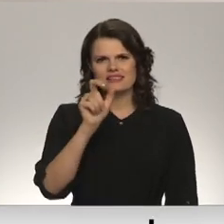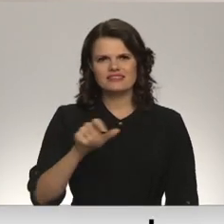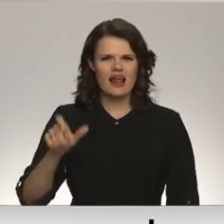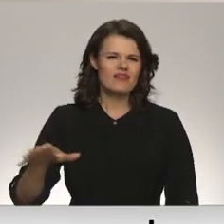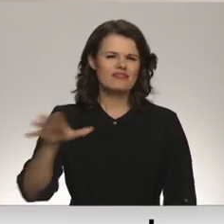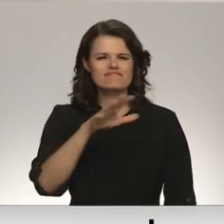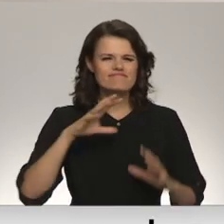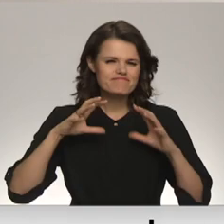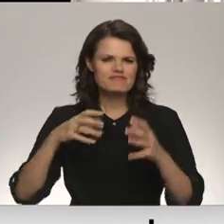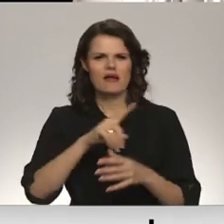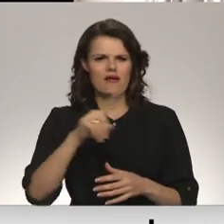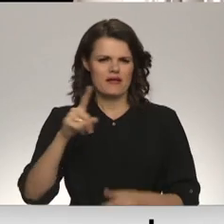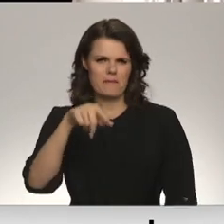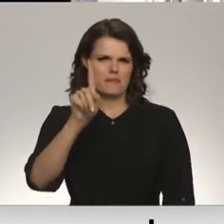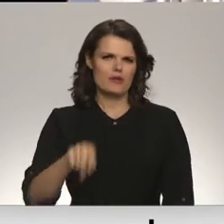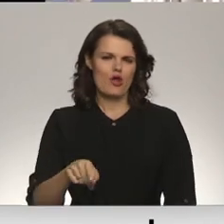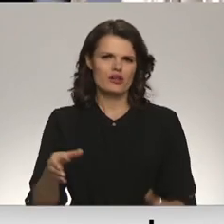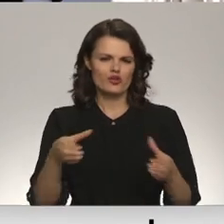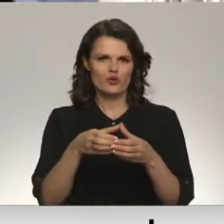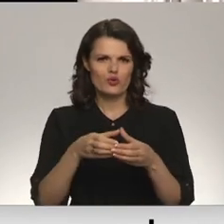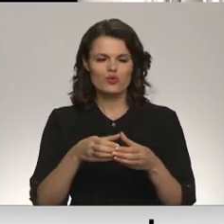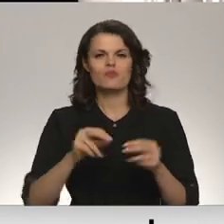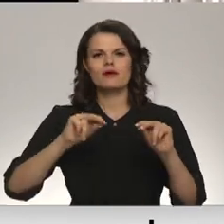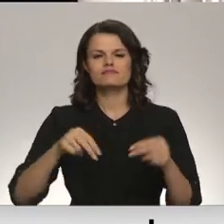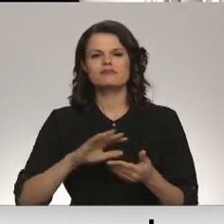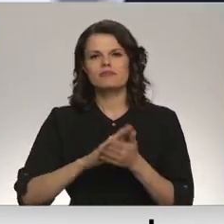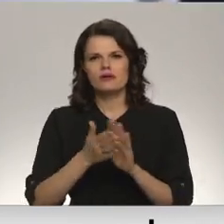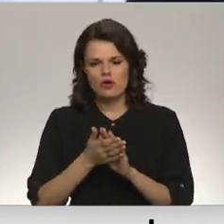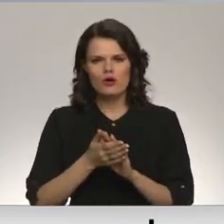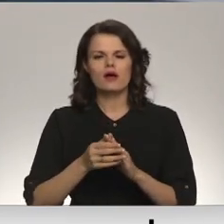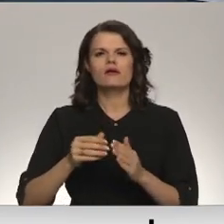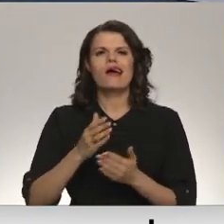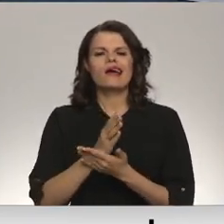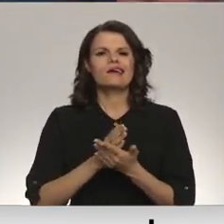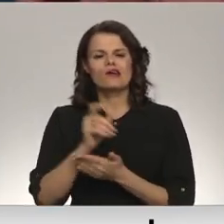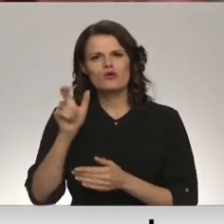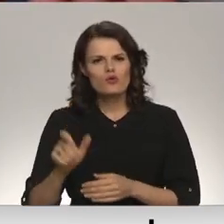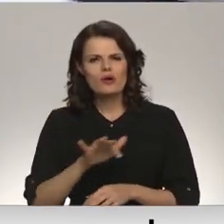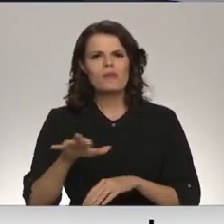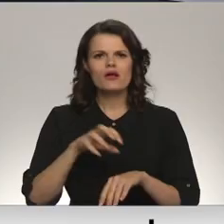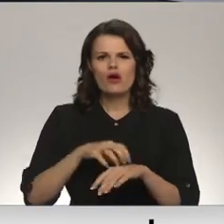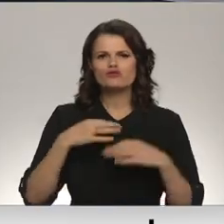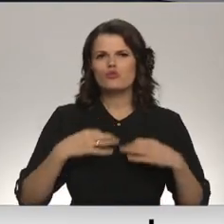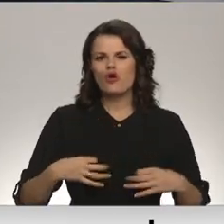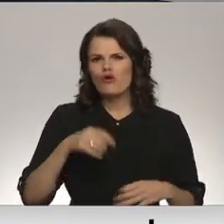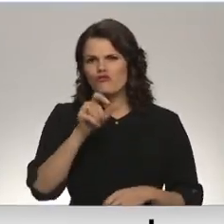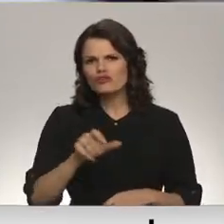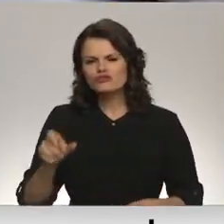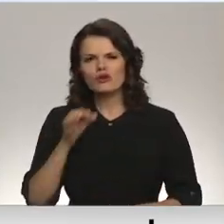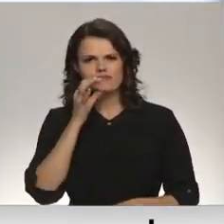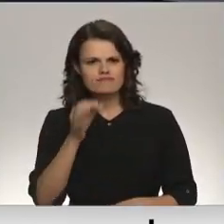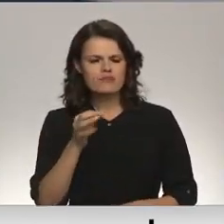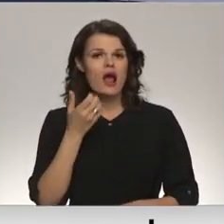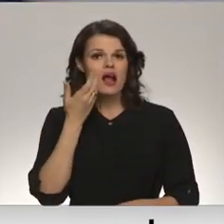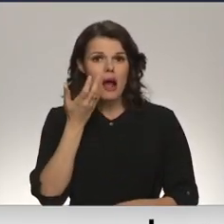prioritāra grupa. Šodien parakstītā memoranda savu parakstu likuši, ķirurgi, pēdīatri, profesori uzsarvot, kamēr tiek